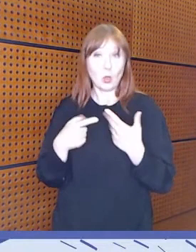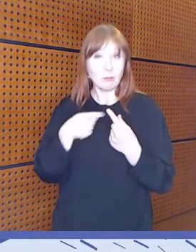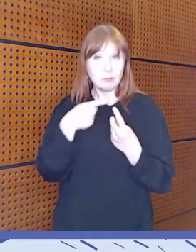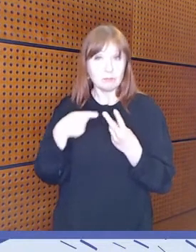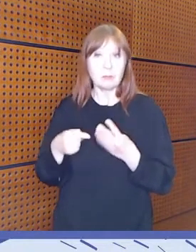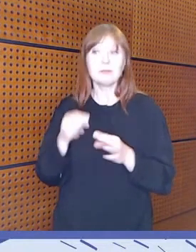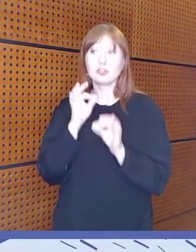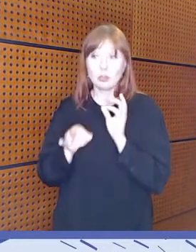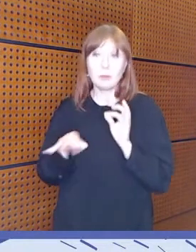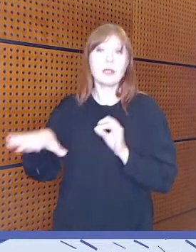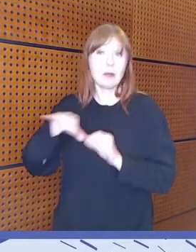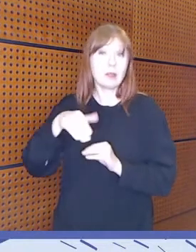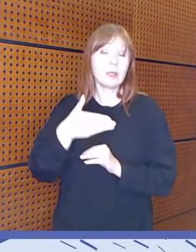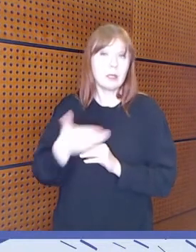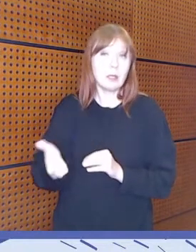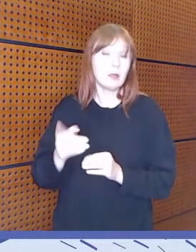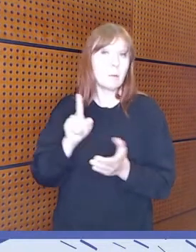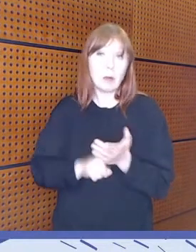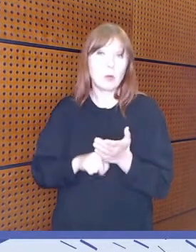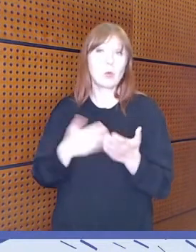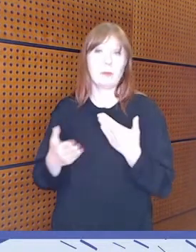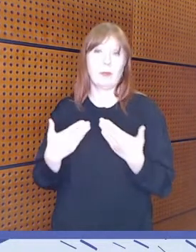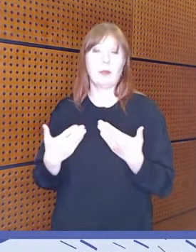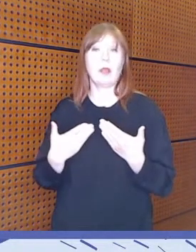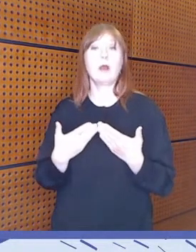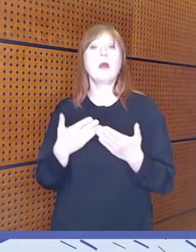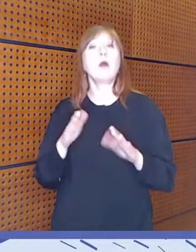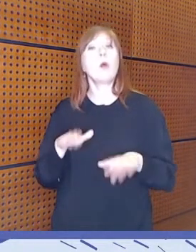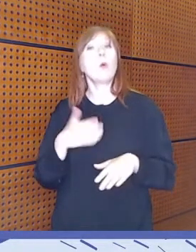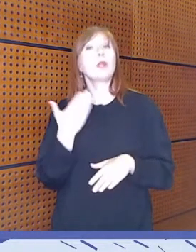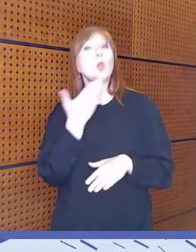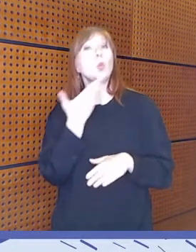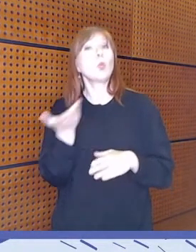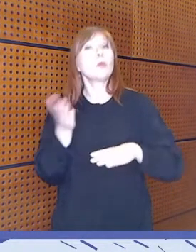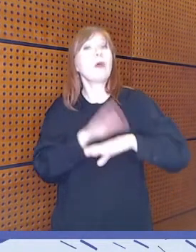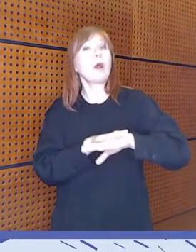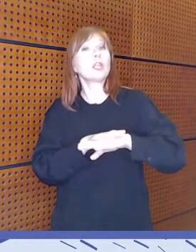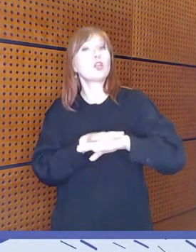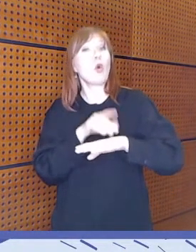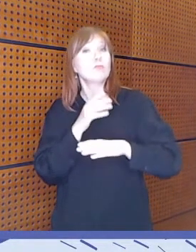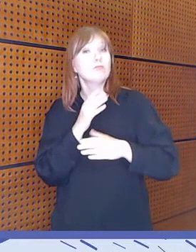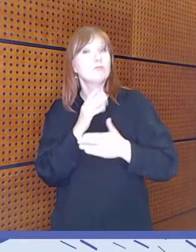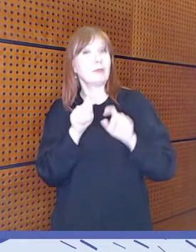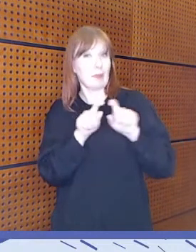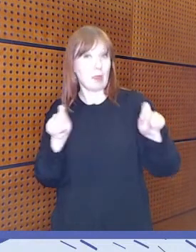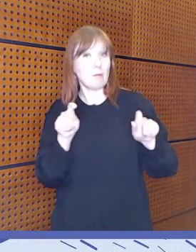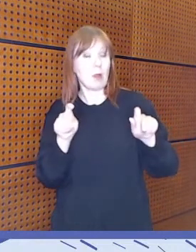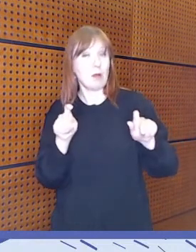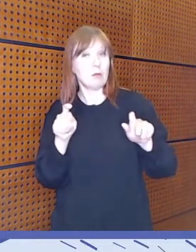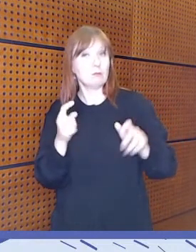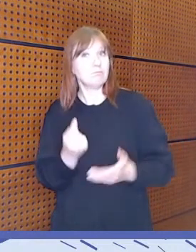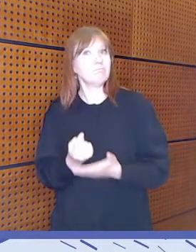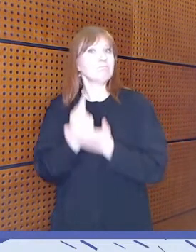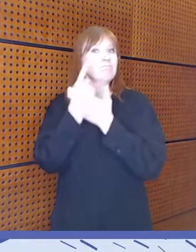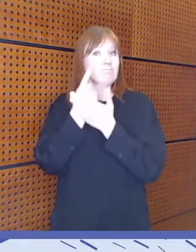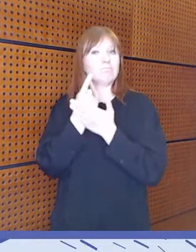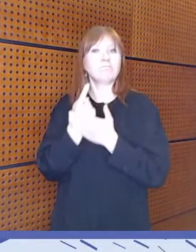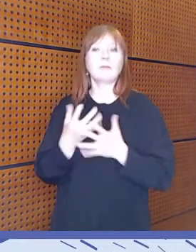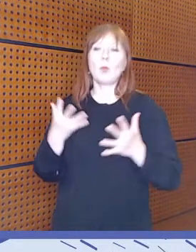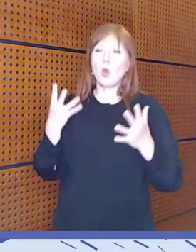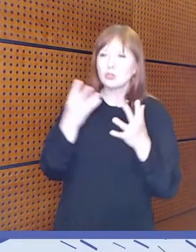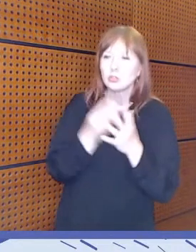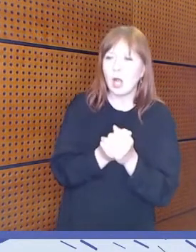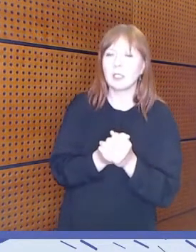sopivaksi. Siellä oli lukutaito nostettu, tämmöinen osallisuus,